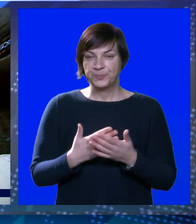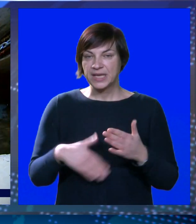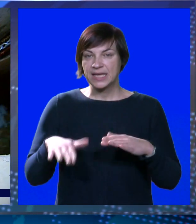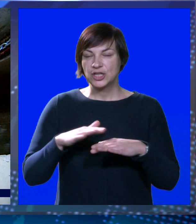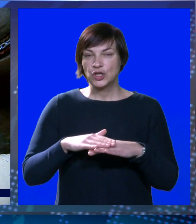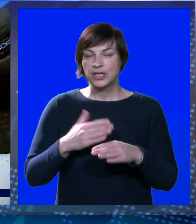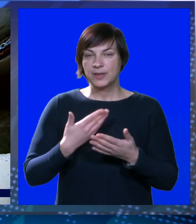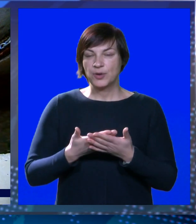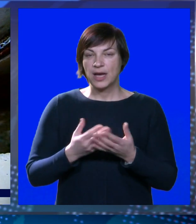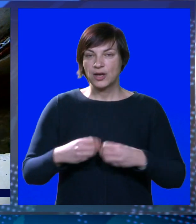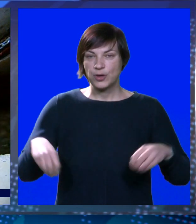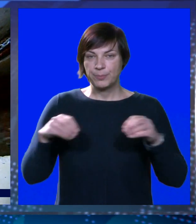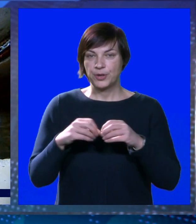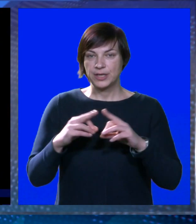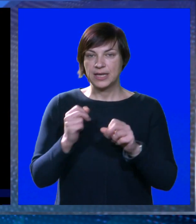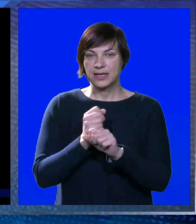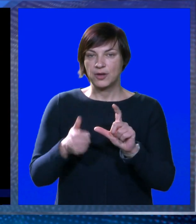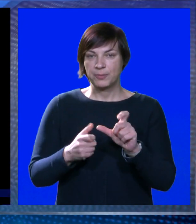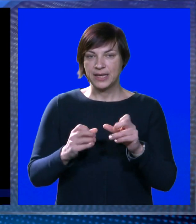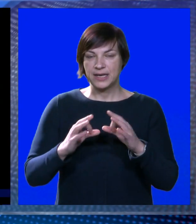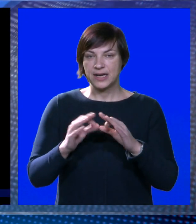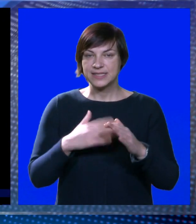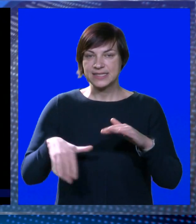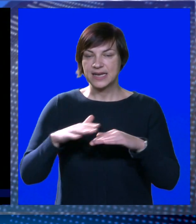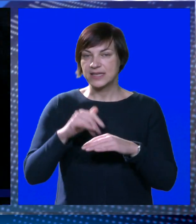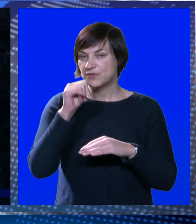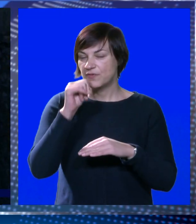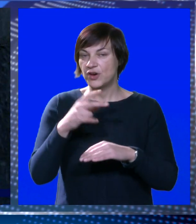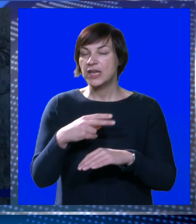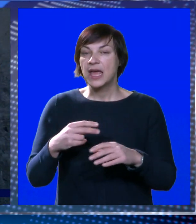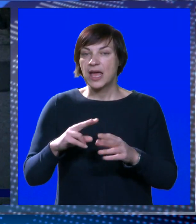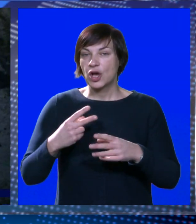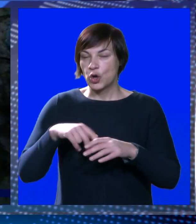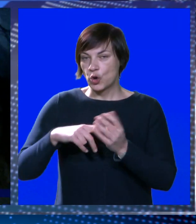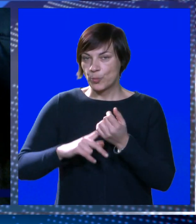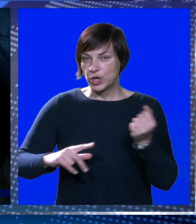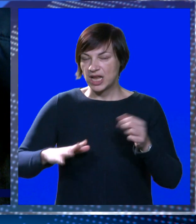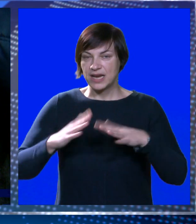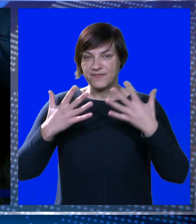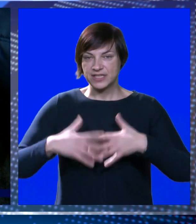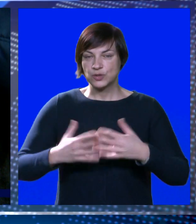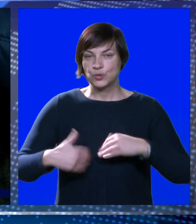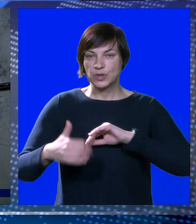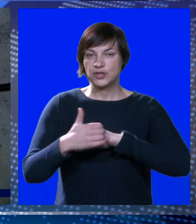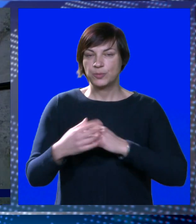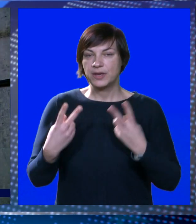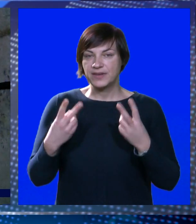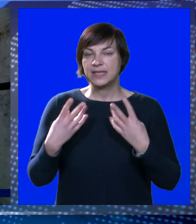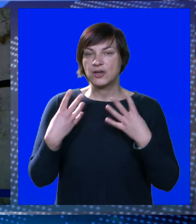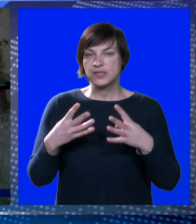Dodajmo ovome kako je projekt aglomeracije, to jest razvoja vodno-komunalne infrastrukture Dubrovnika, vrijedan